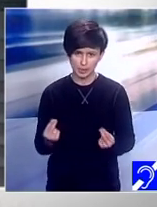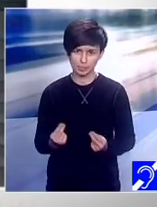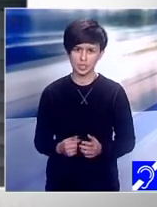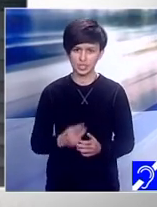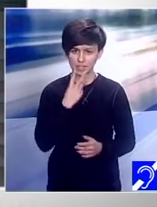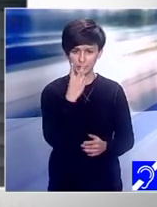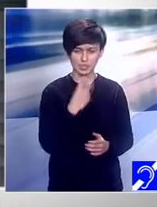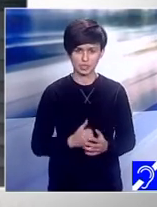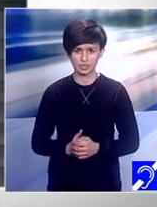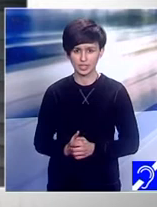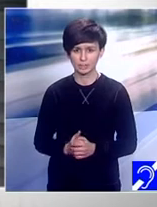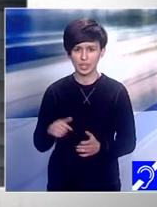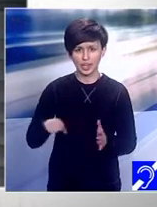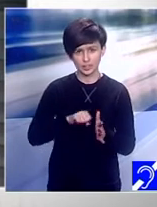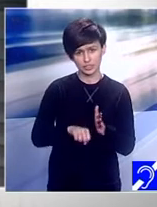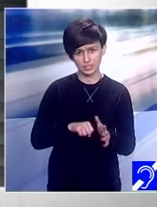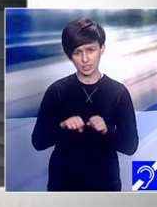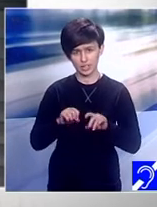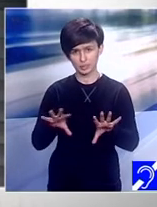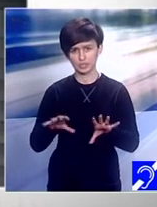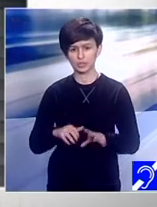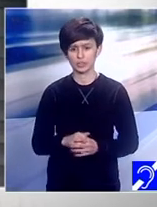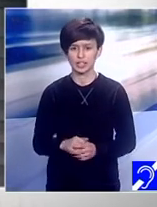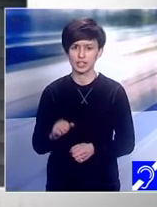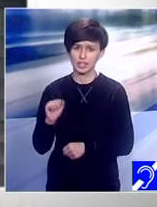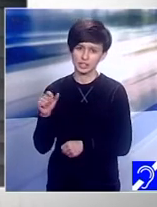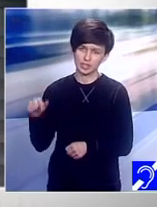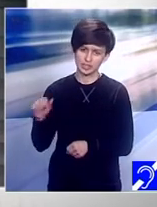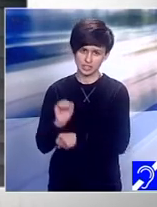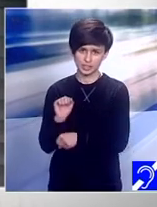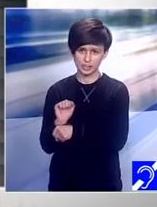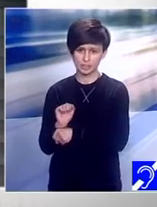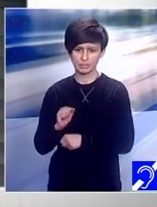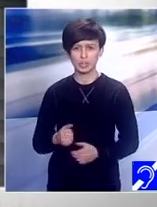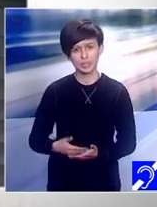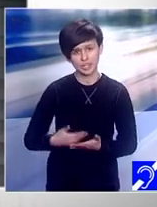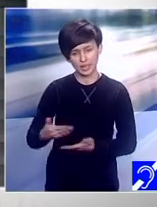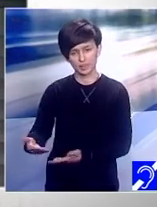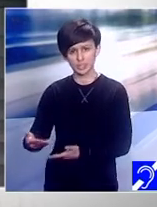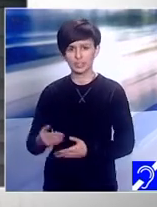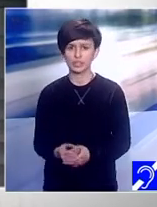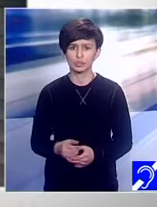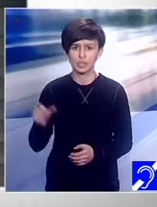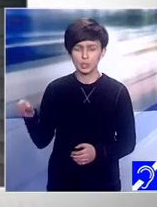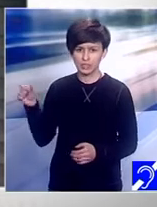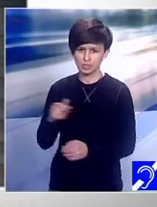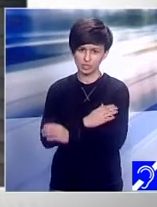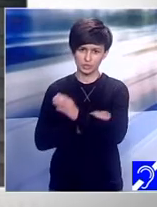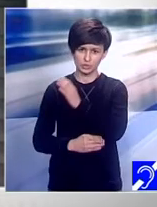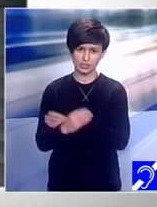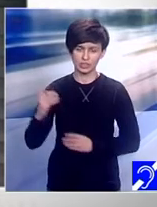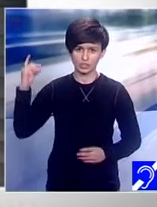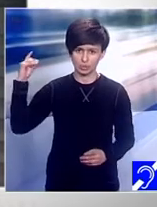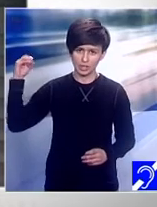această ediție, pentru că vă spuneam, am dedicat întreaga săptămână activității și vieții persoanelor cu sindrom down, v-am pregătit o